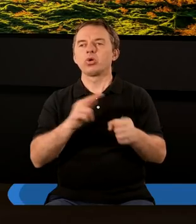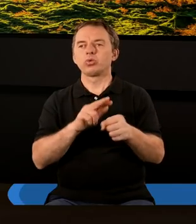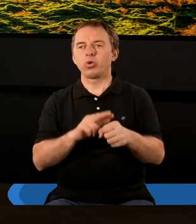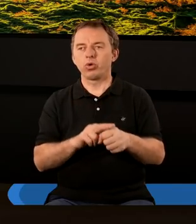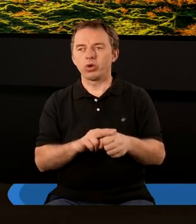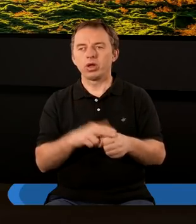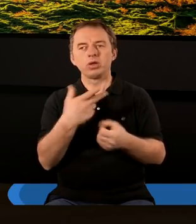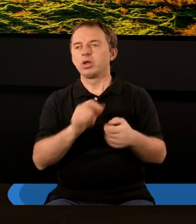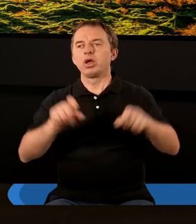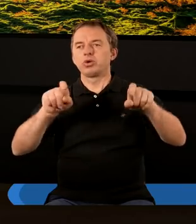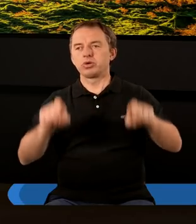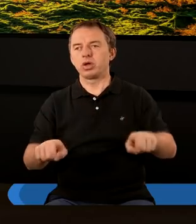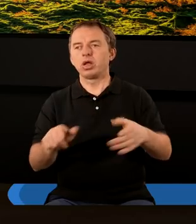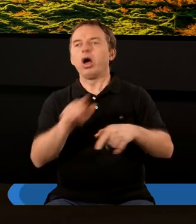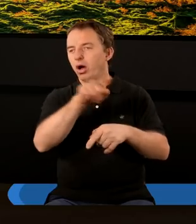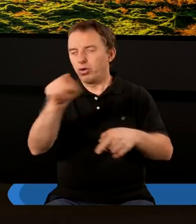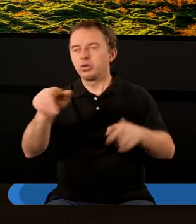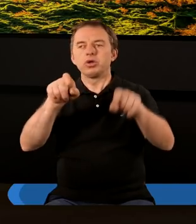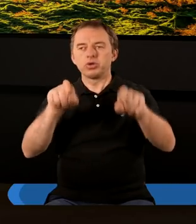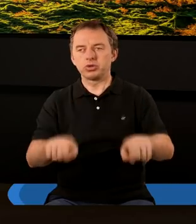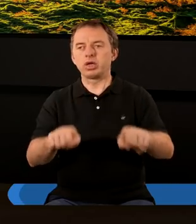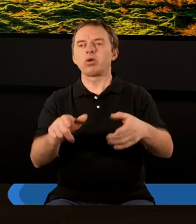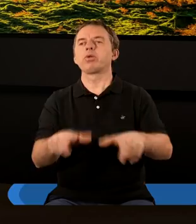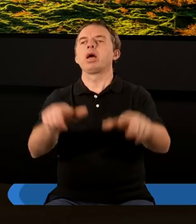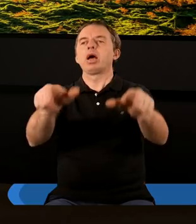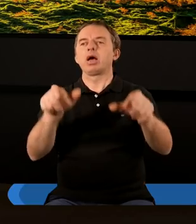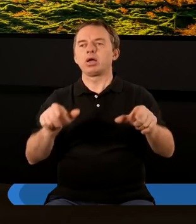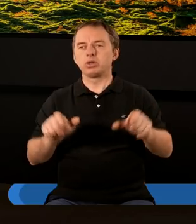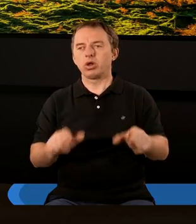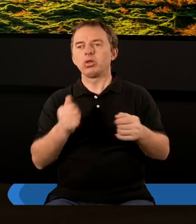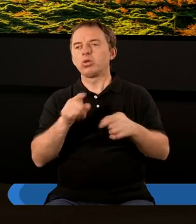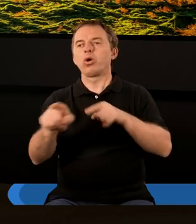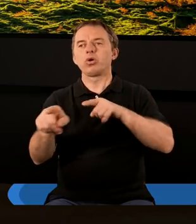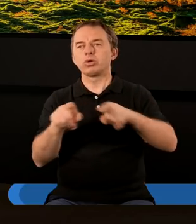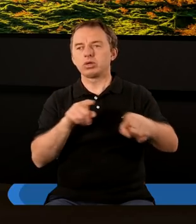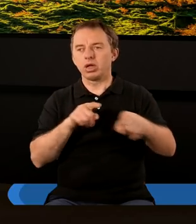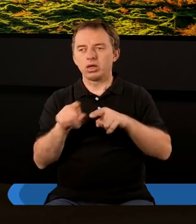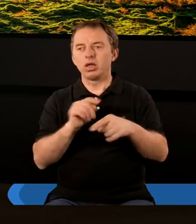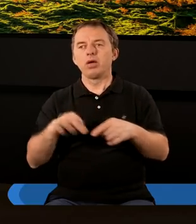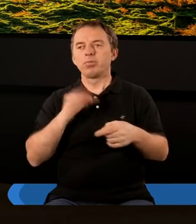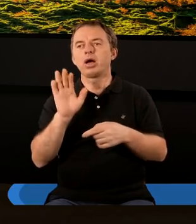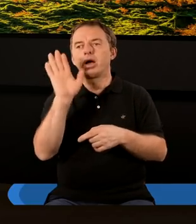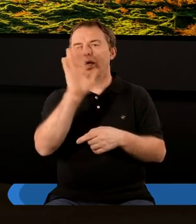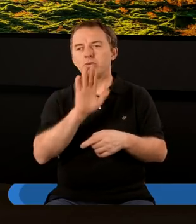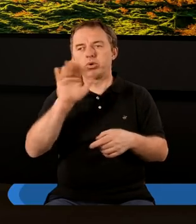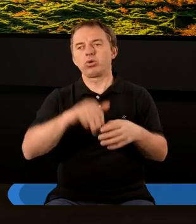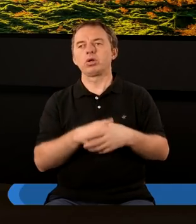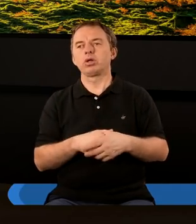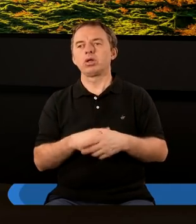które nie siedzą na tronach, a oni siedzą na tronach. To znaczy, że Pan Bóg